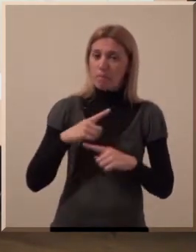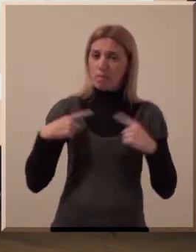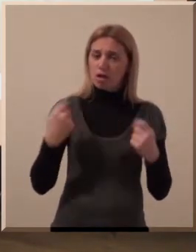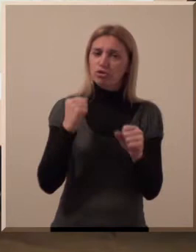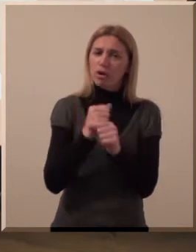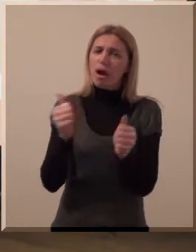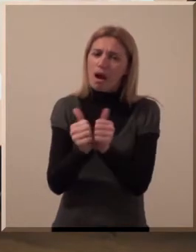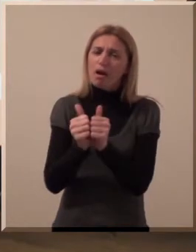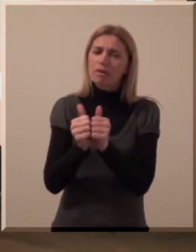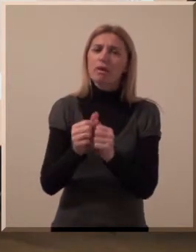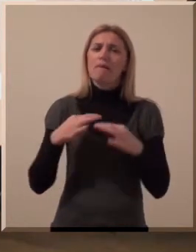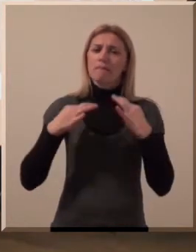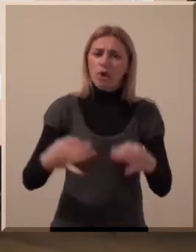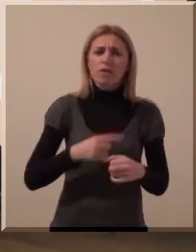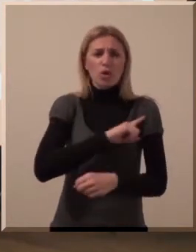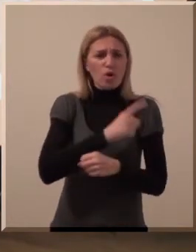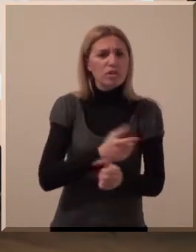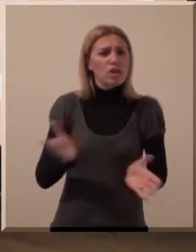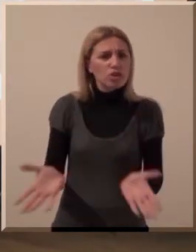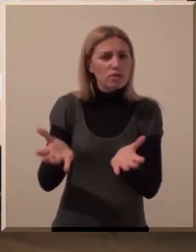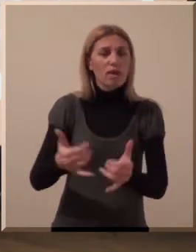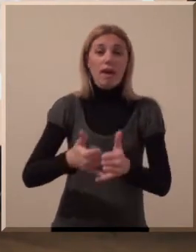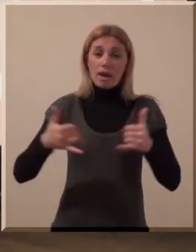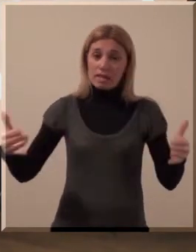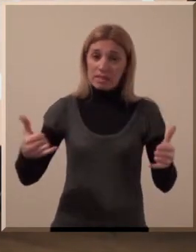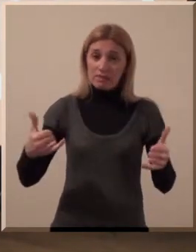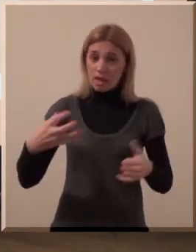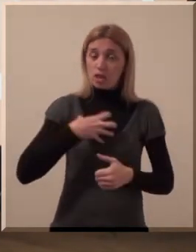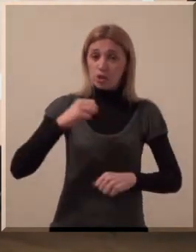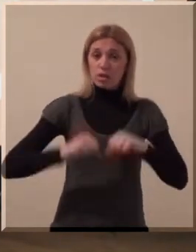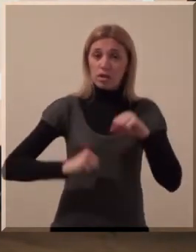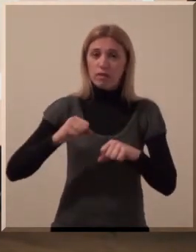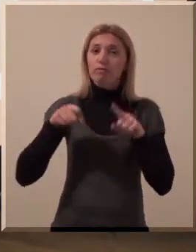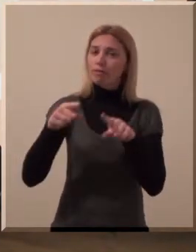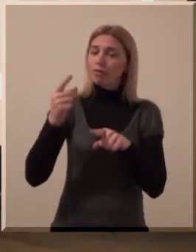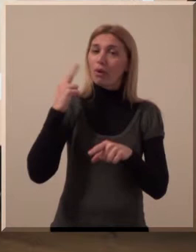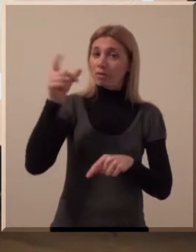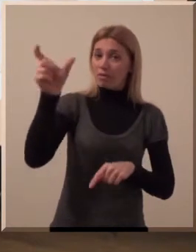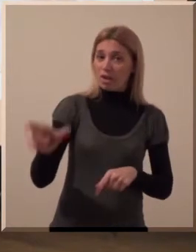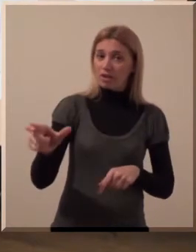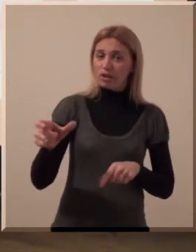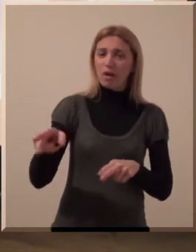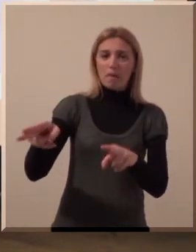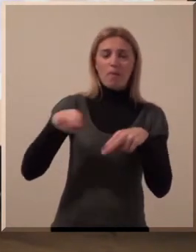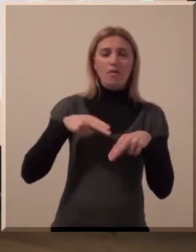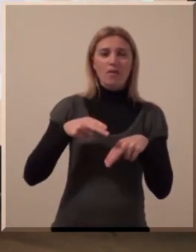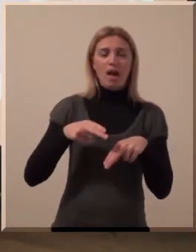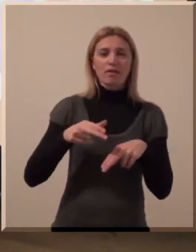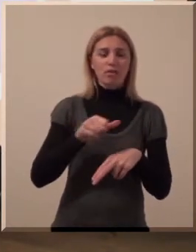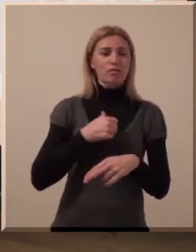Nakon dve godine, kroz naš rad sa njim, kroz profesionalno osnaživanje, kroz razvijenje socijalnih veština,